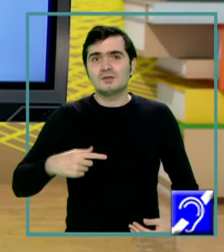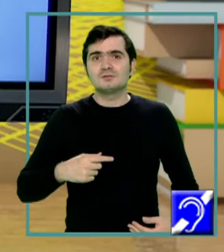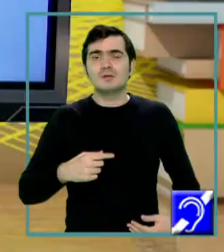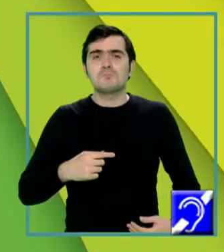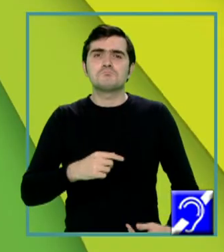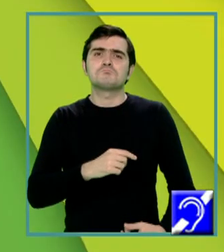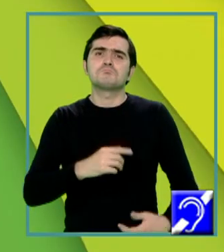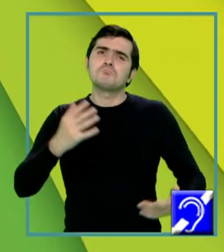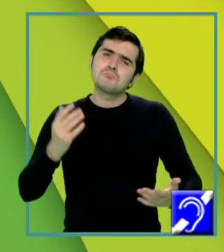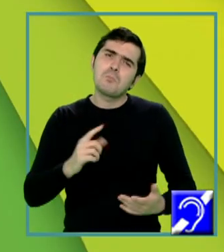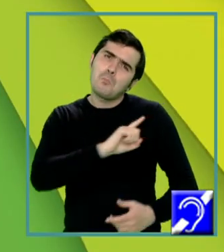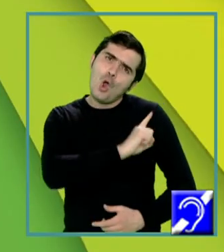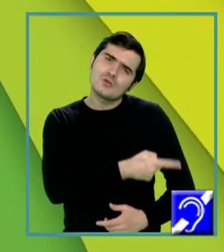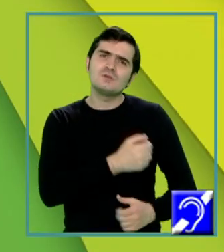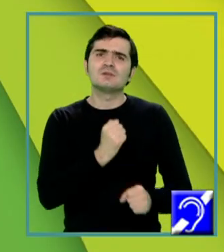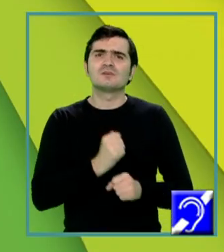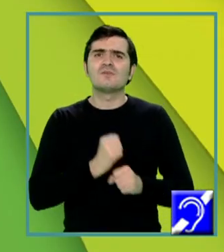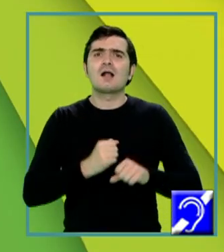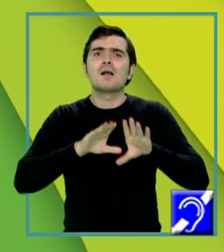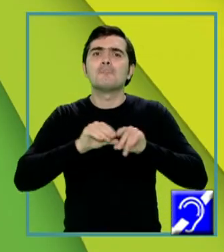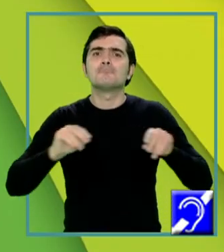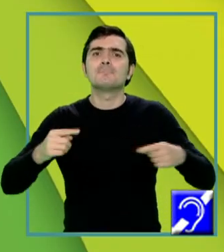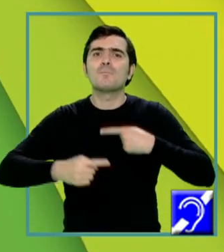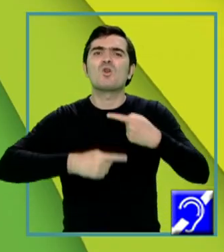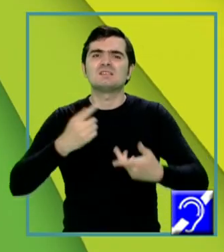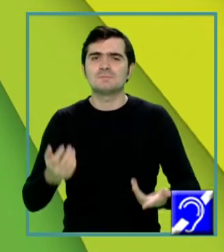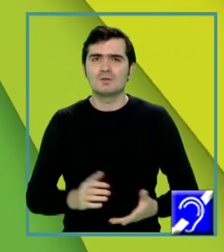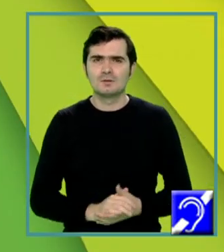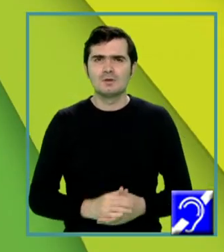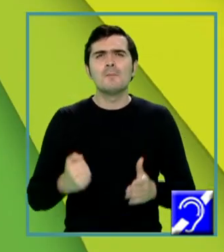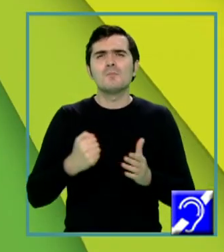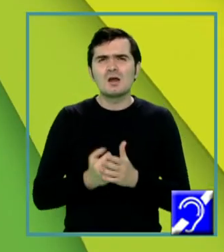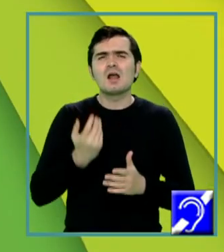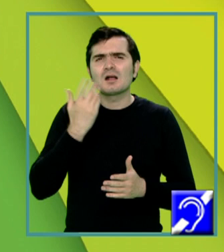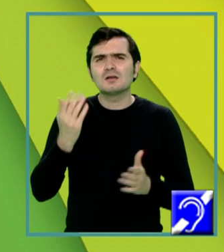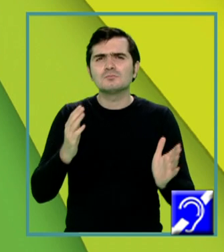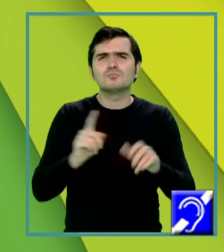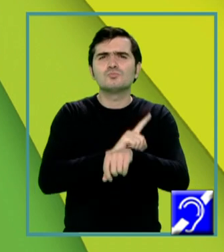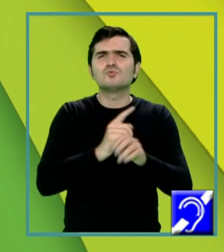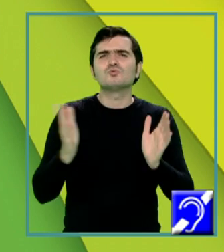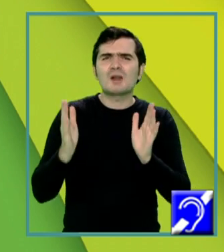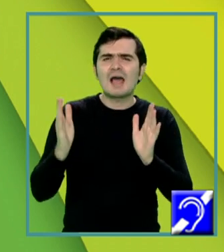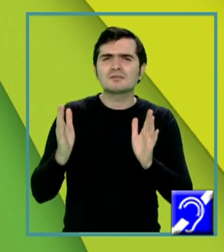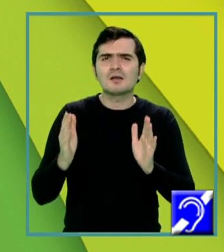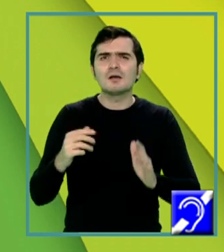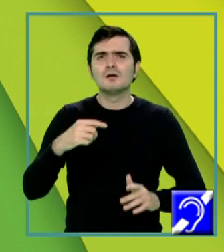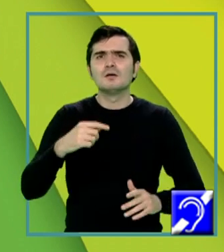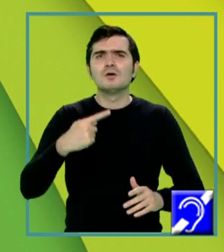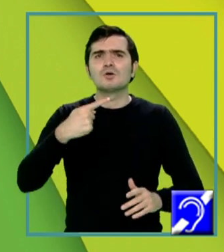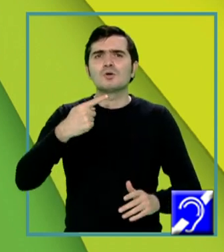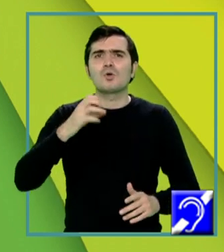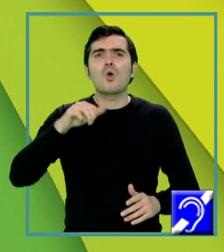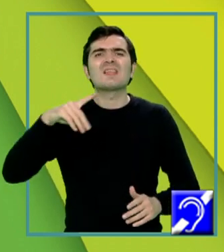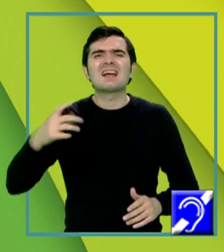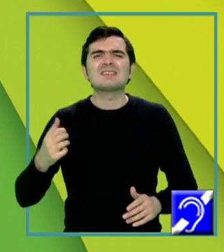reproducător. Până când durează această aptitudine, gonada masculină este aptă de reproducere toată